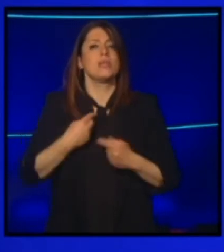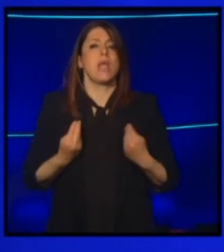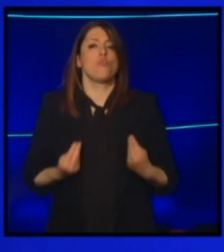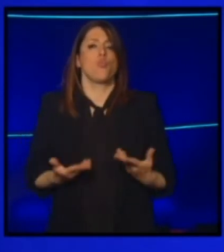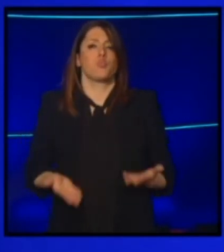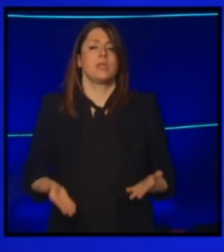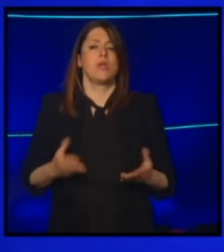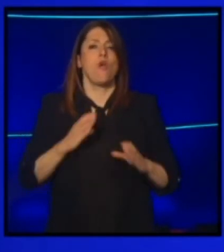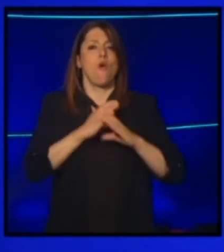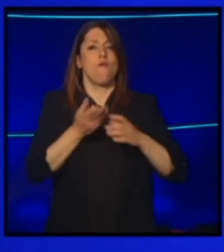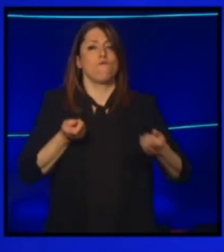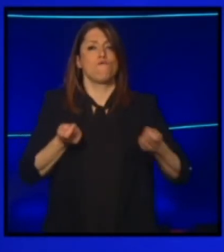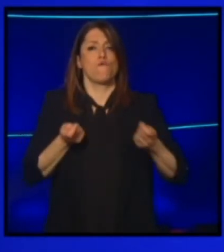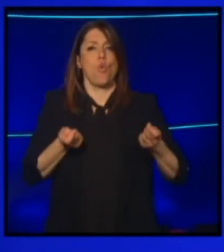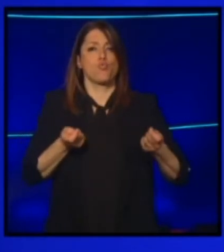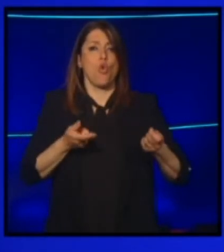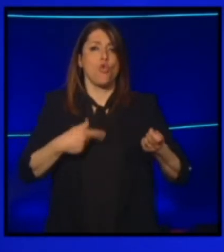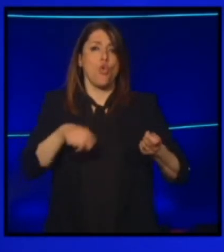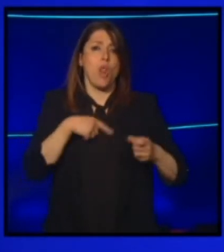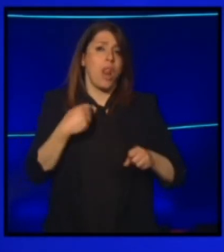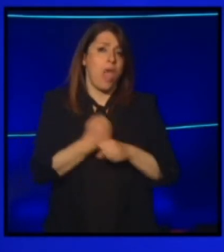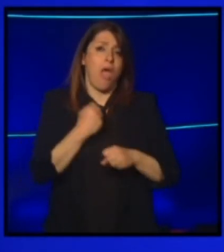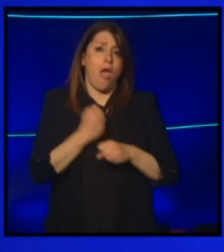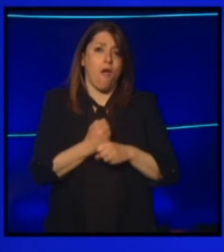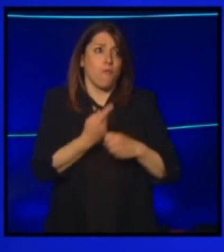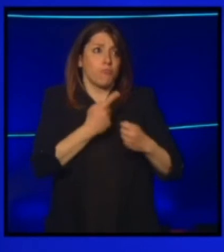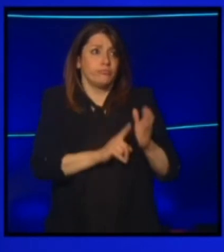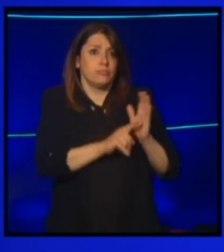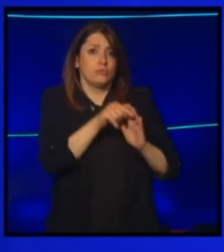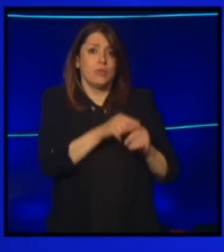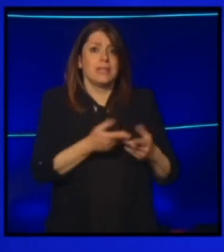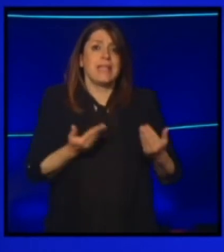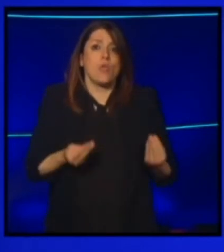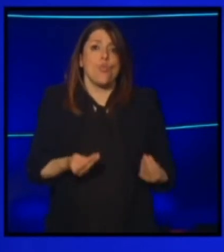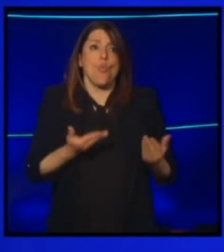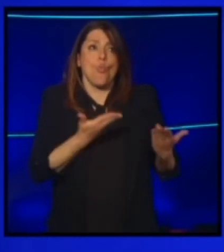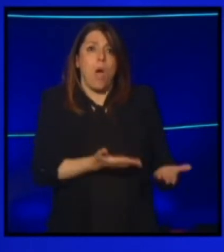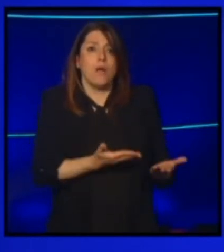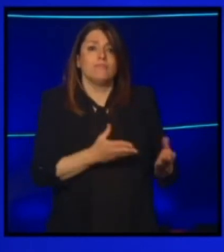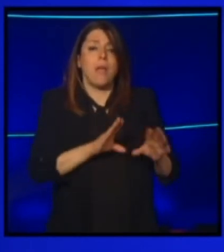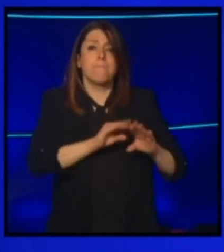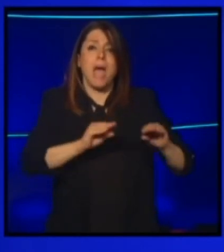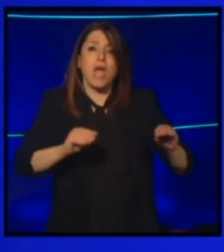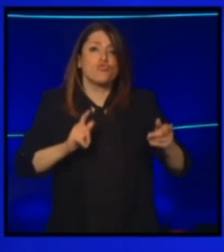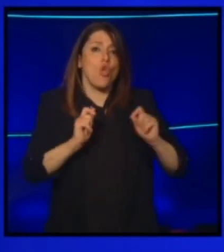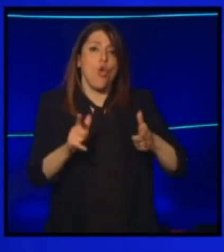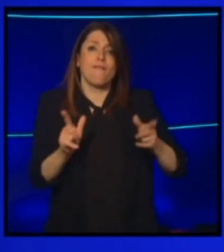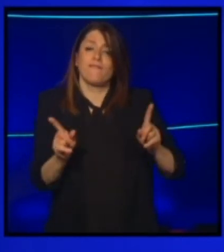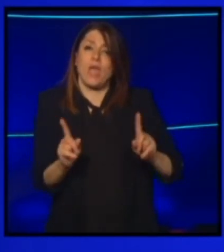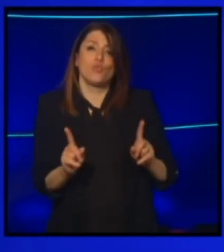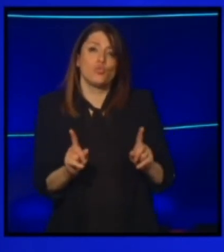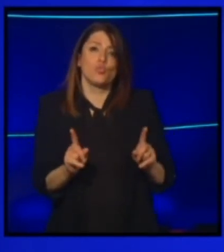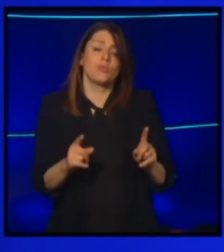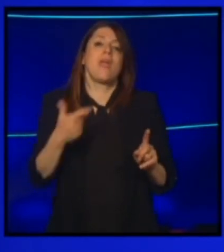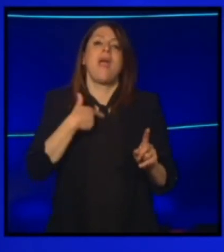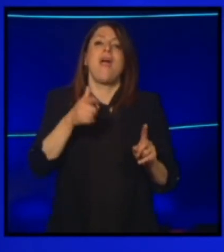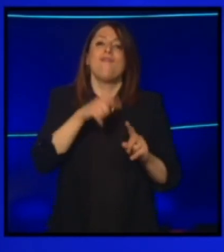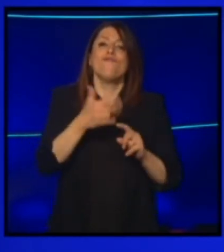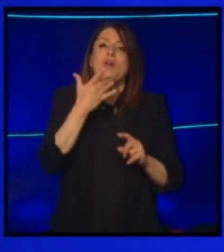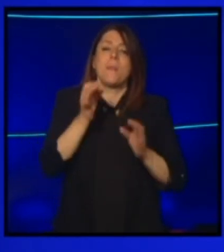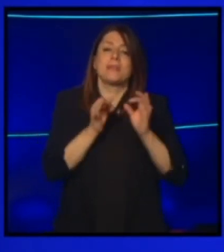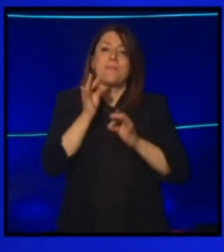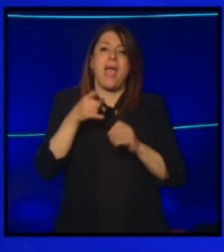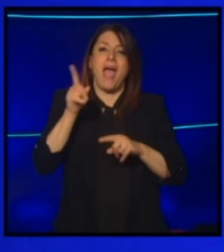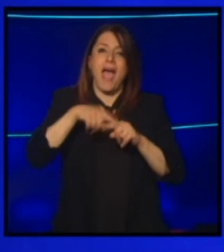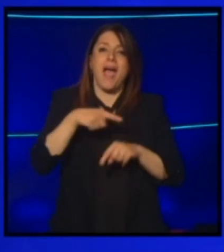furgoni, che è frutto del nostro lavoro da una vita, stanno qui, le merci sono invendute. Era anche una giustificazione per quanto